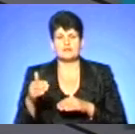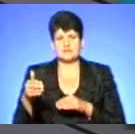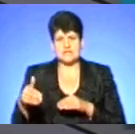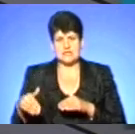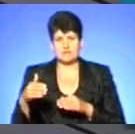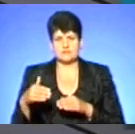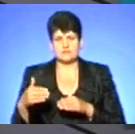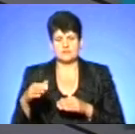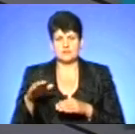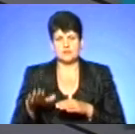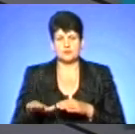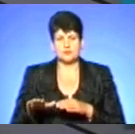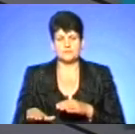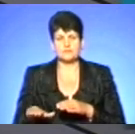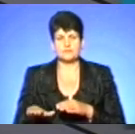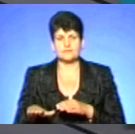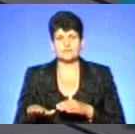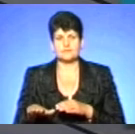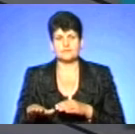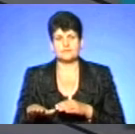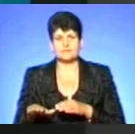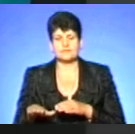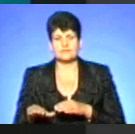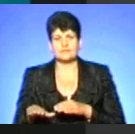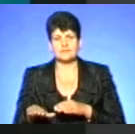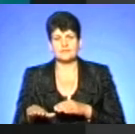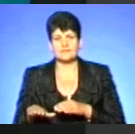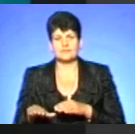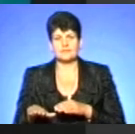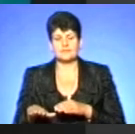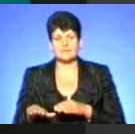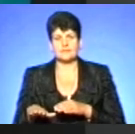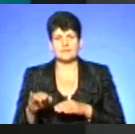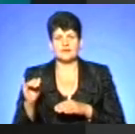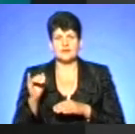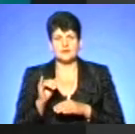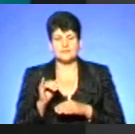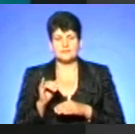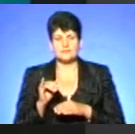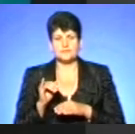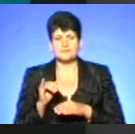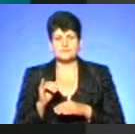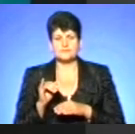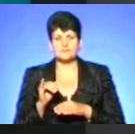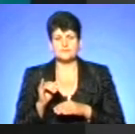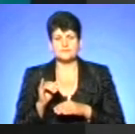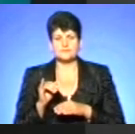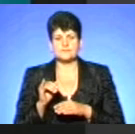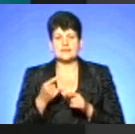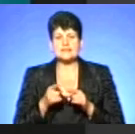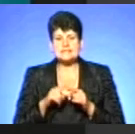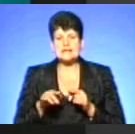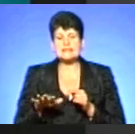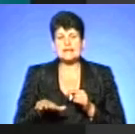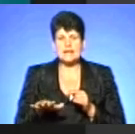І ця ділянка найбільш вразлива. Очевидно, дитина, ще раз говорю, наступила, хочячи